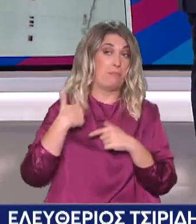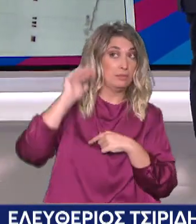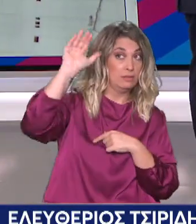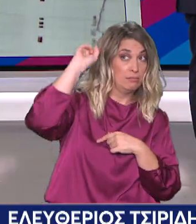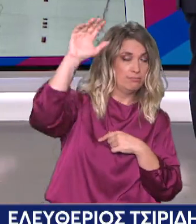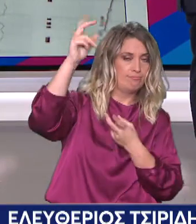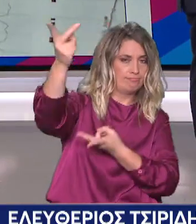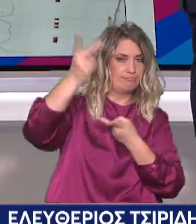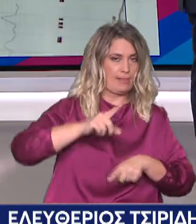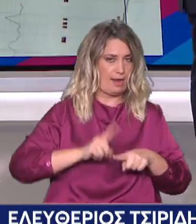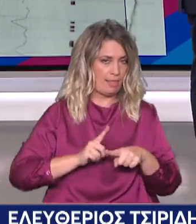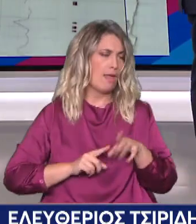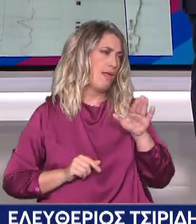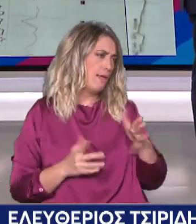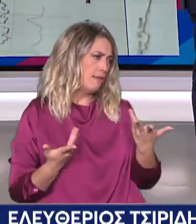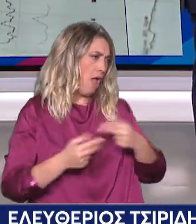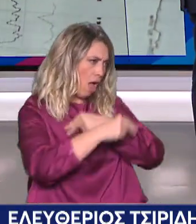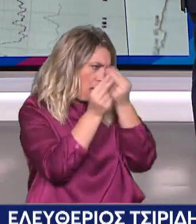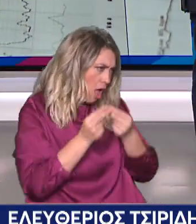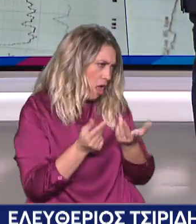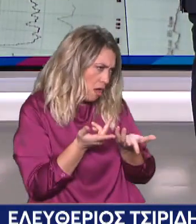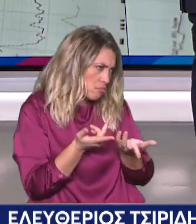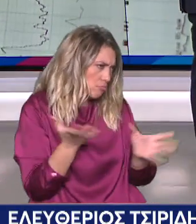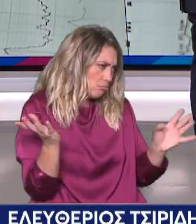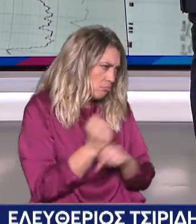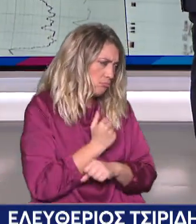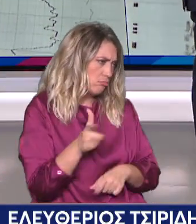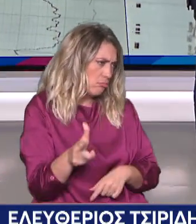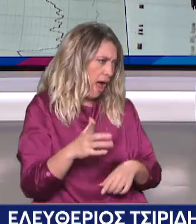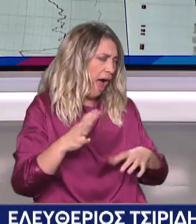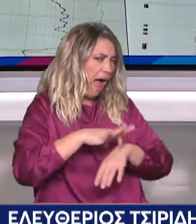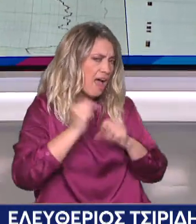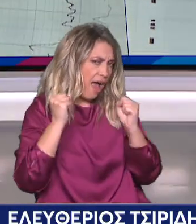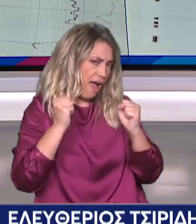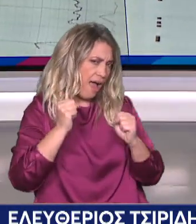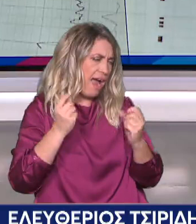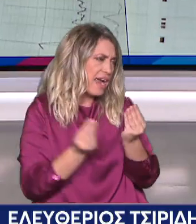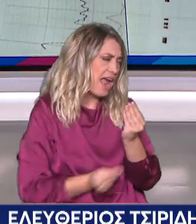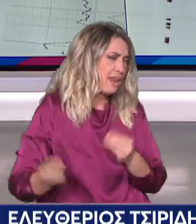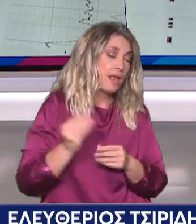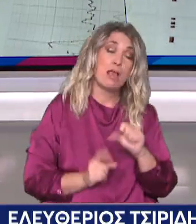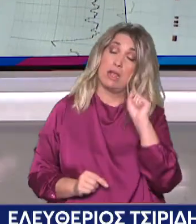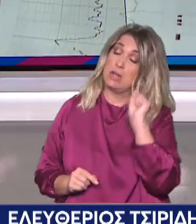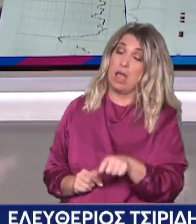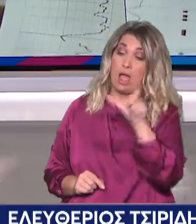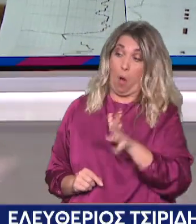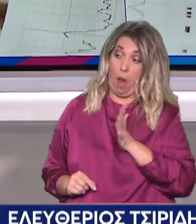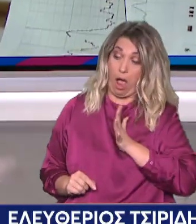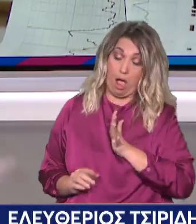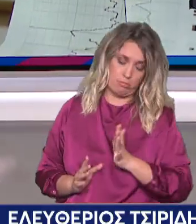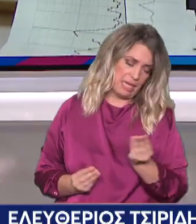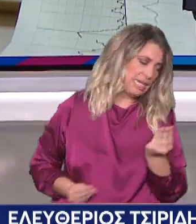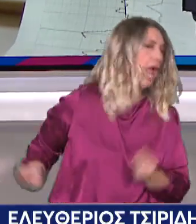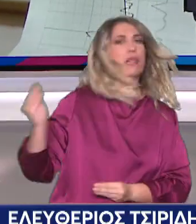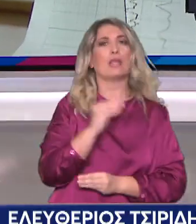Ελλάδα. φορός είναι πολύ πιο αποτελεσματική, κάνει πολύ πιο γρήγορα καλά τον ασθενή, έτσι. Και αισθάνεται καλύτερα, κύριε Βαγγελά, το ασθενής, γιατί είναι